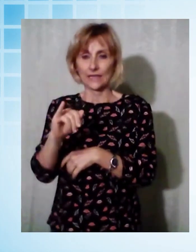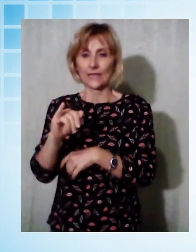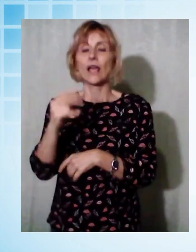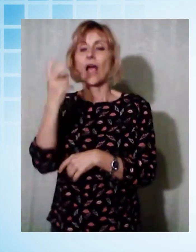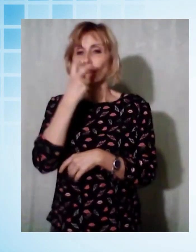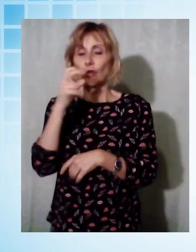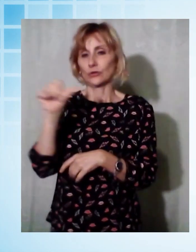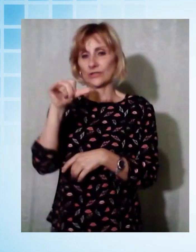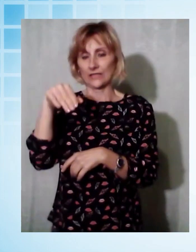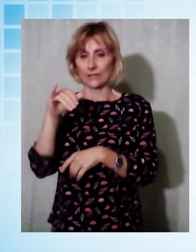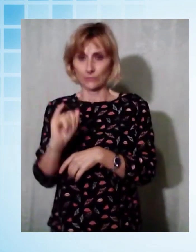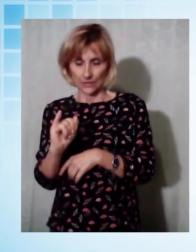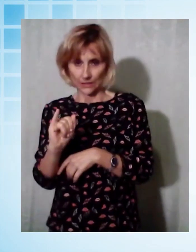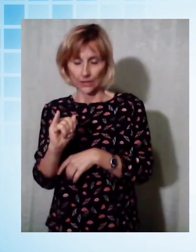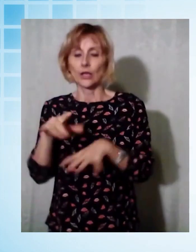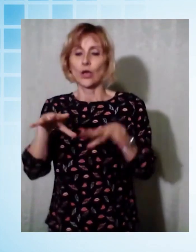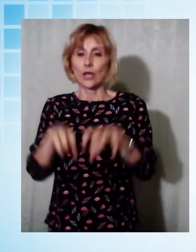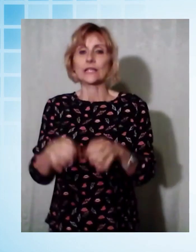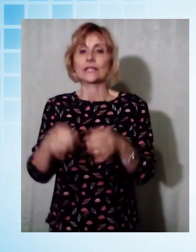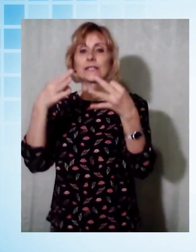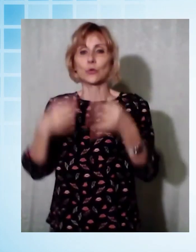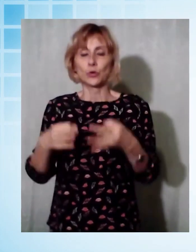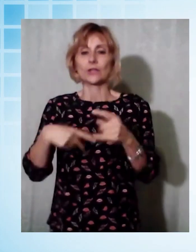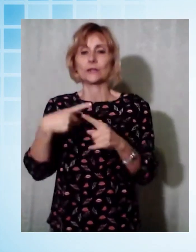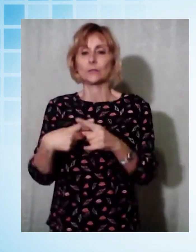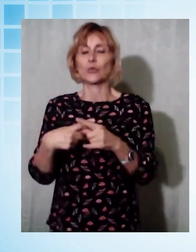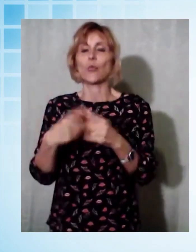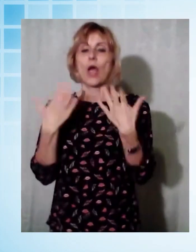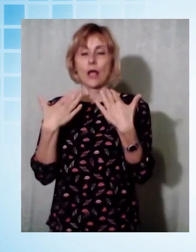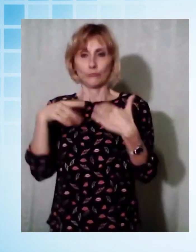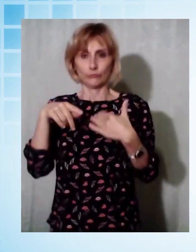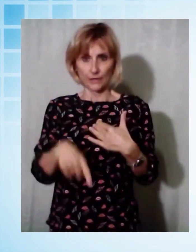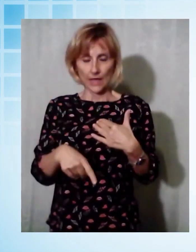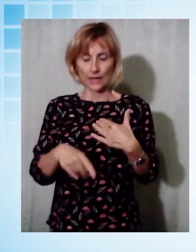sicurezza e ambiente, è rimasto rimpasto di deleghe per gli altri componenti.